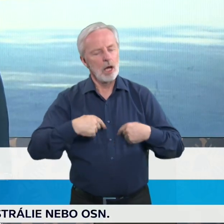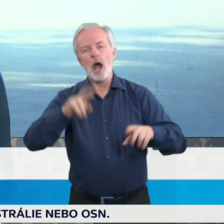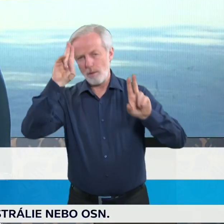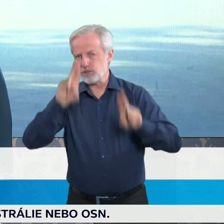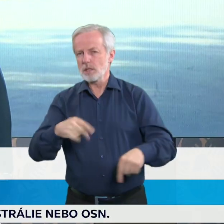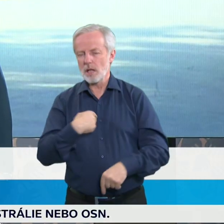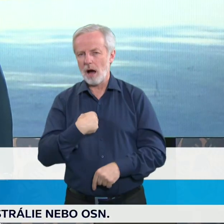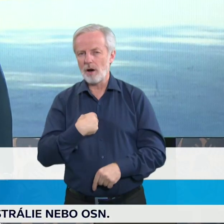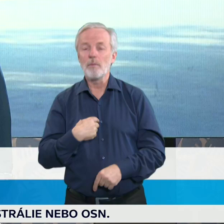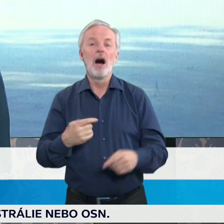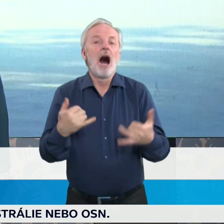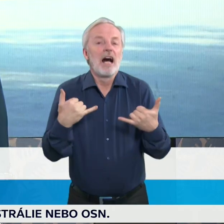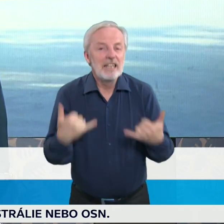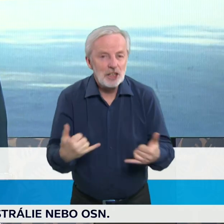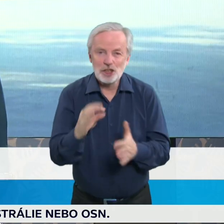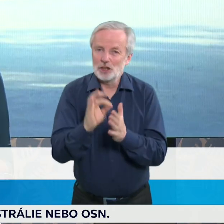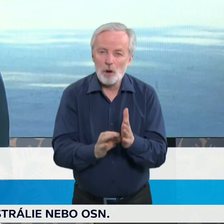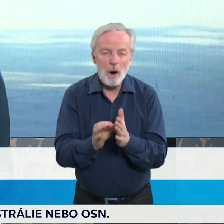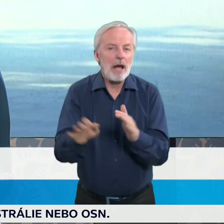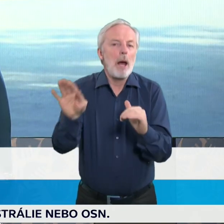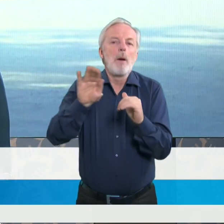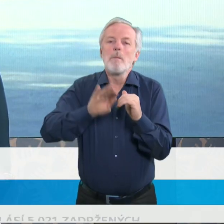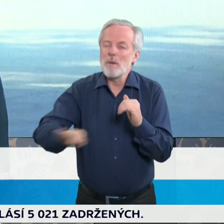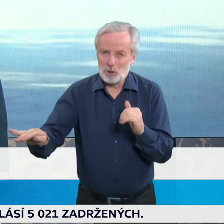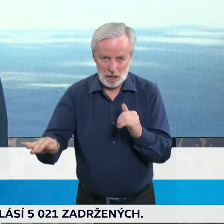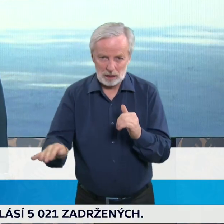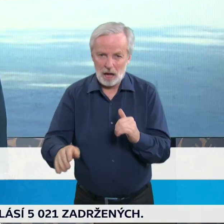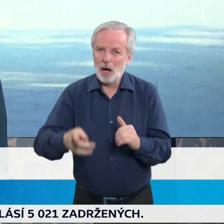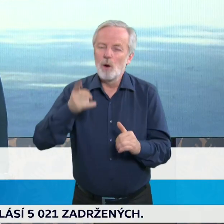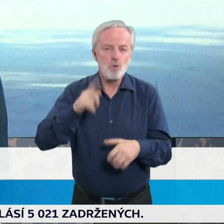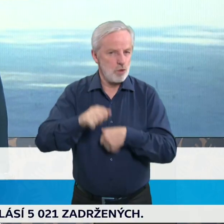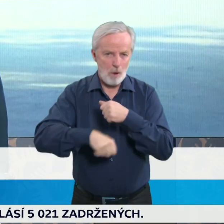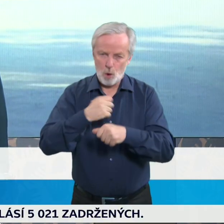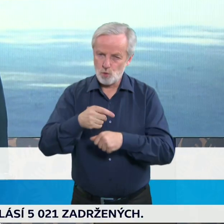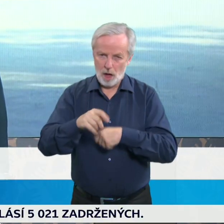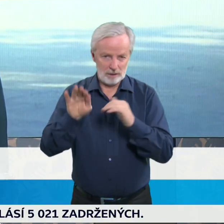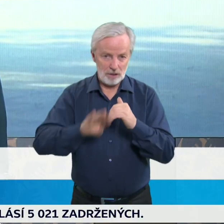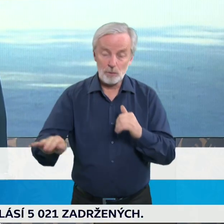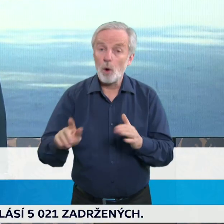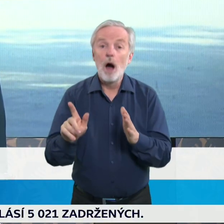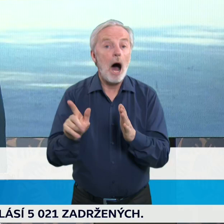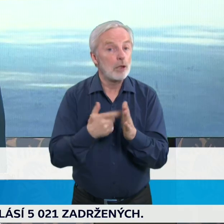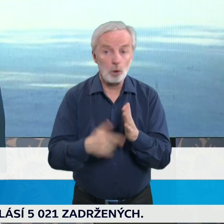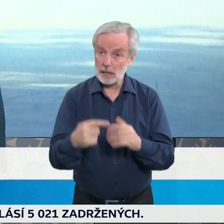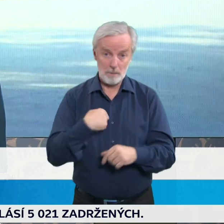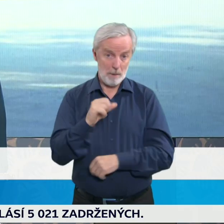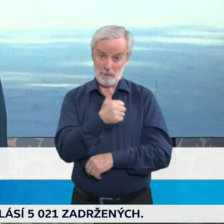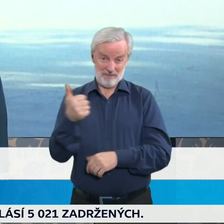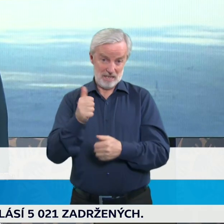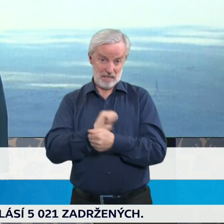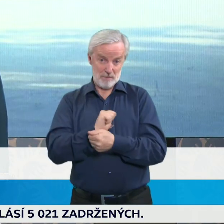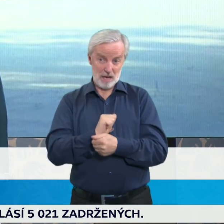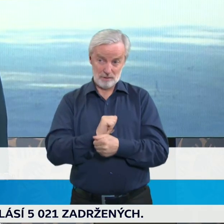době, která si žádá mimořádné věci. Nebudeme první zemí Evropské unie, která přistoupila k takovémuto